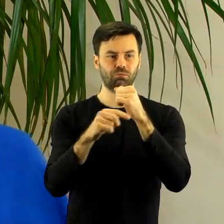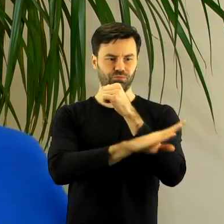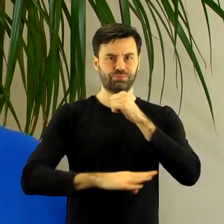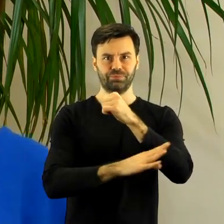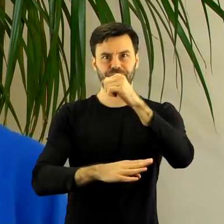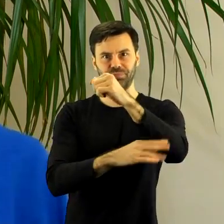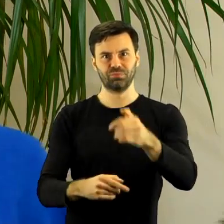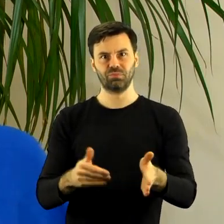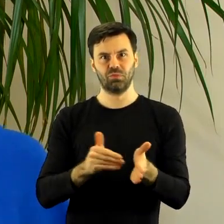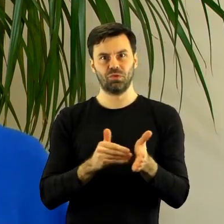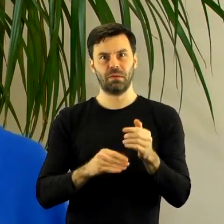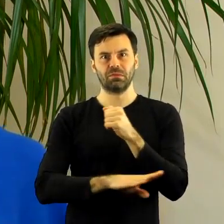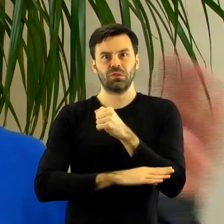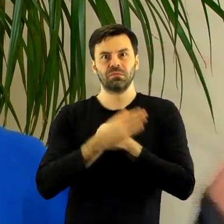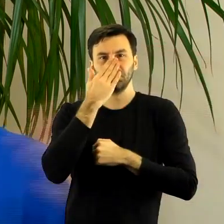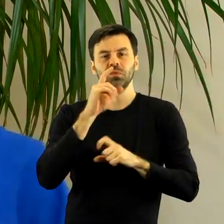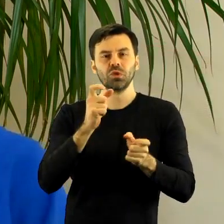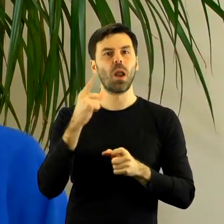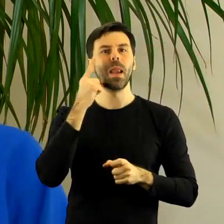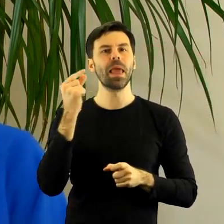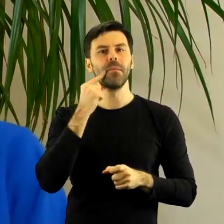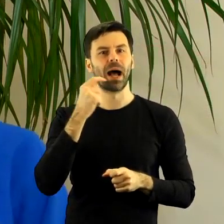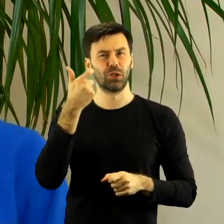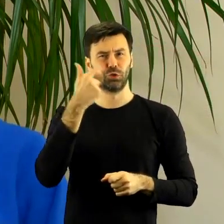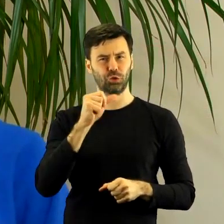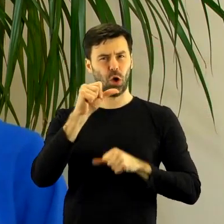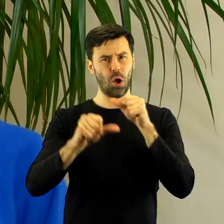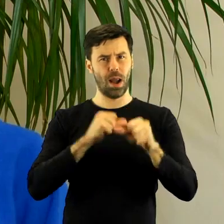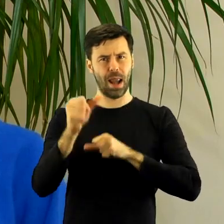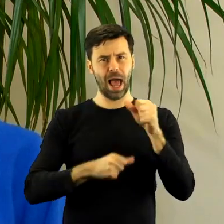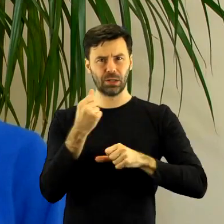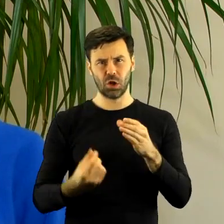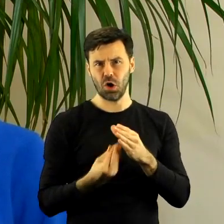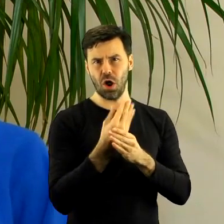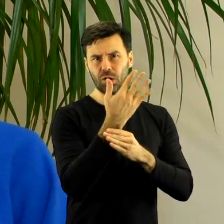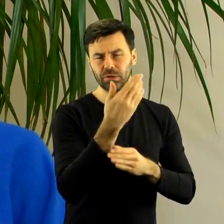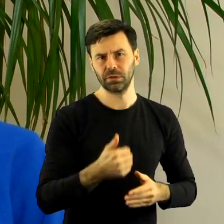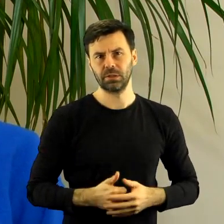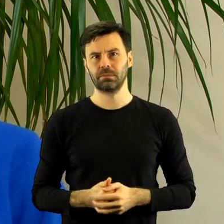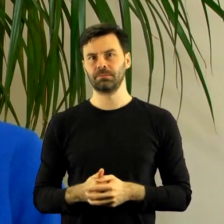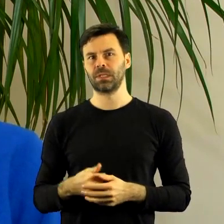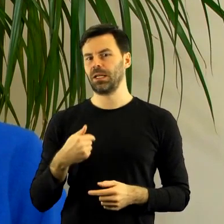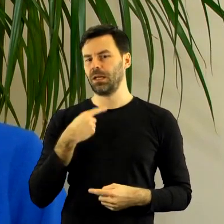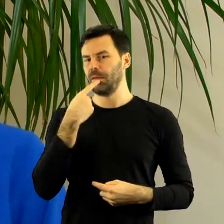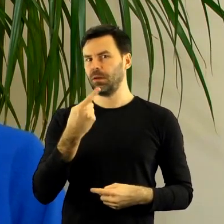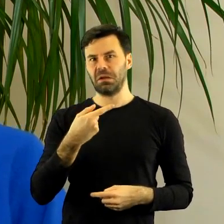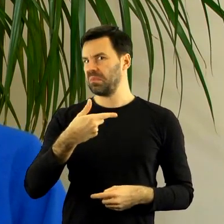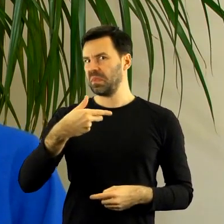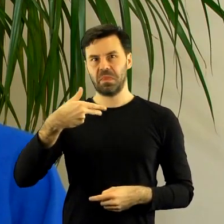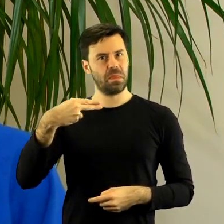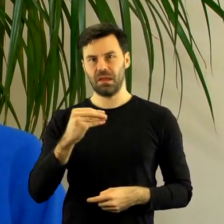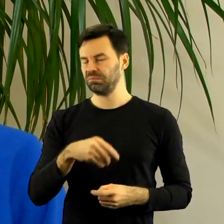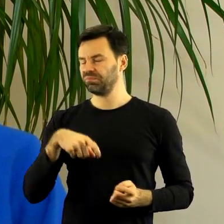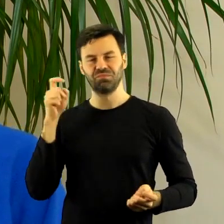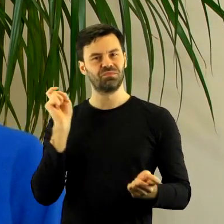trzeba poszerzyć drogi, czyli pójdzie pod topór ileś tam alejek ze stuletniej alejki lipowej. No i